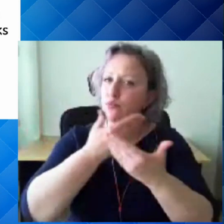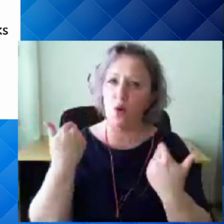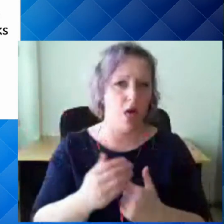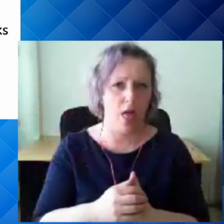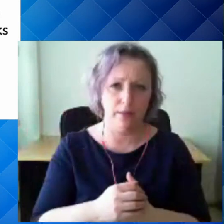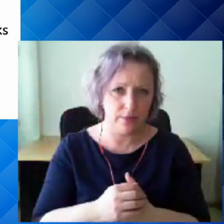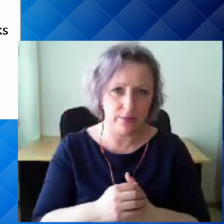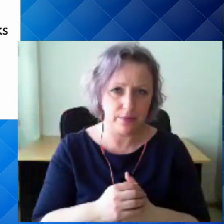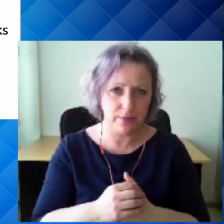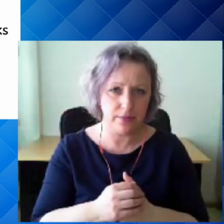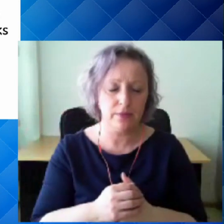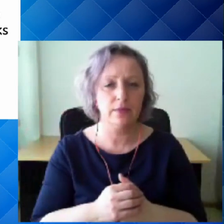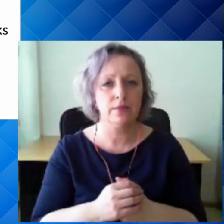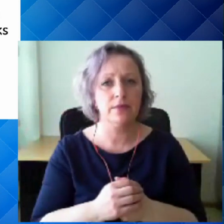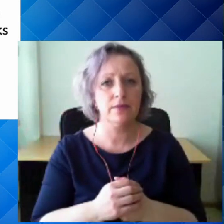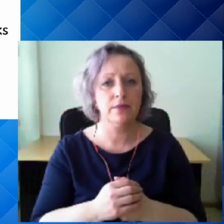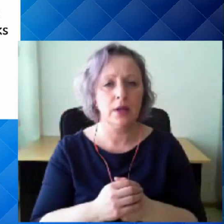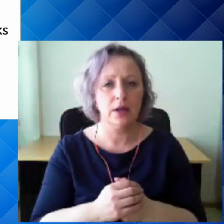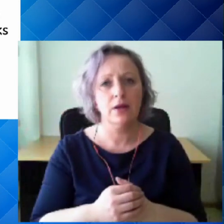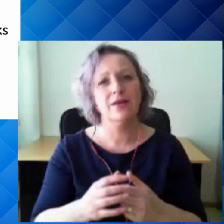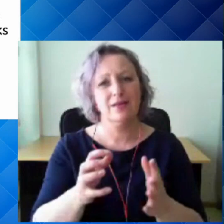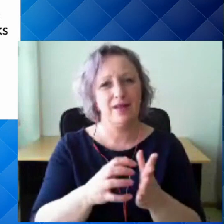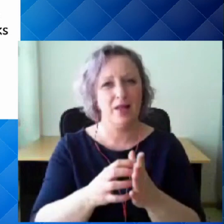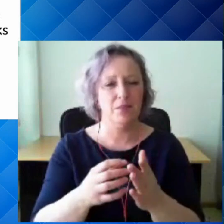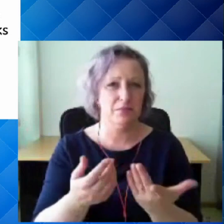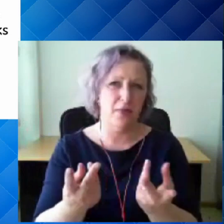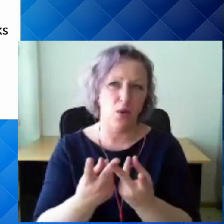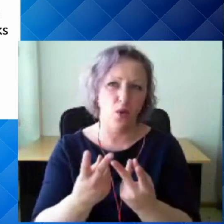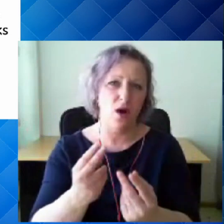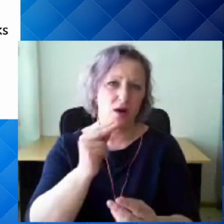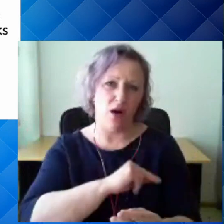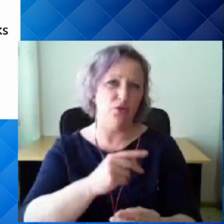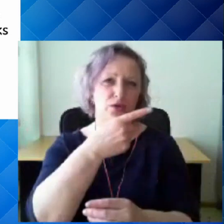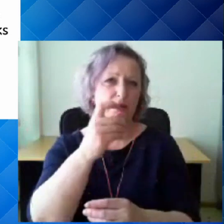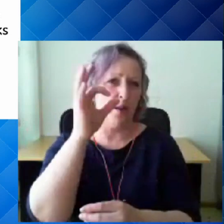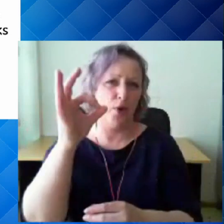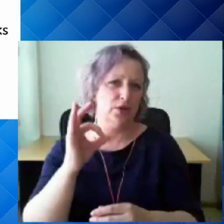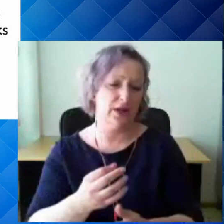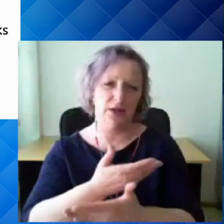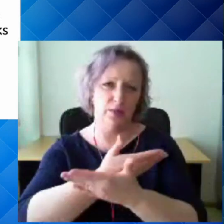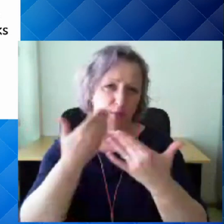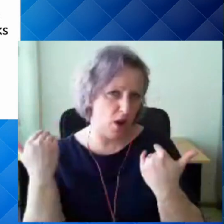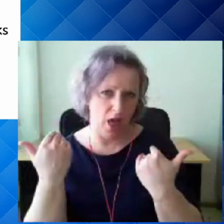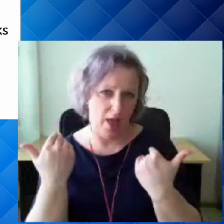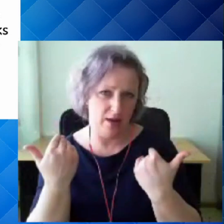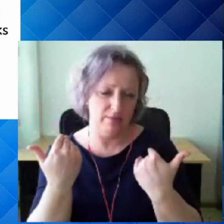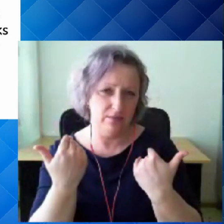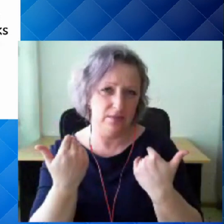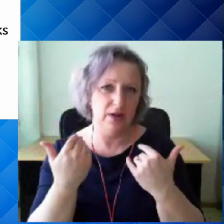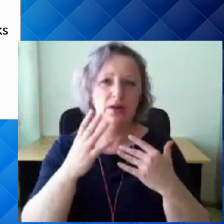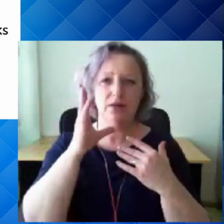sajaprotsendiliselt efektiimne nii haigusnähtudega kui ka ilma haigusnähtudeta